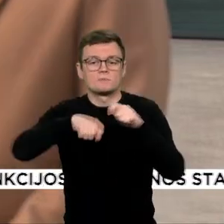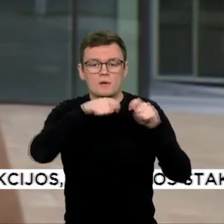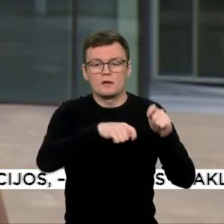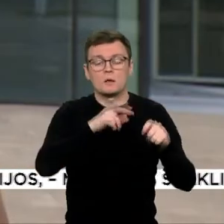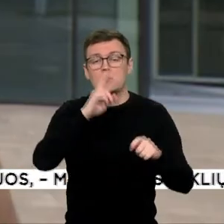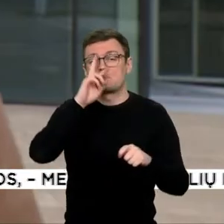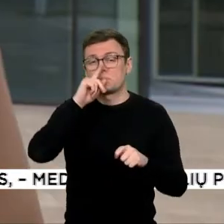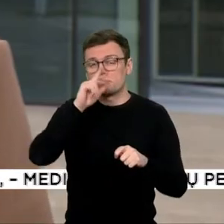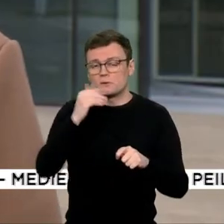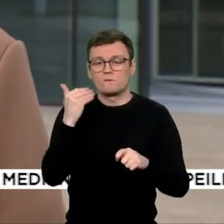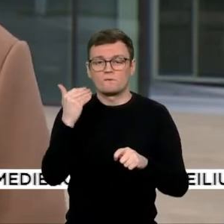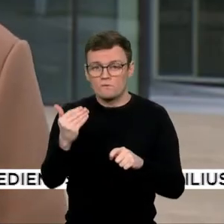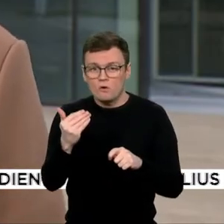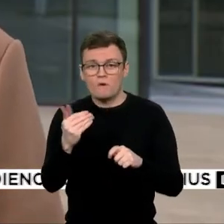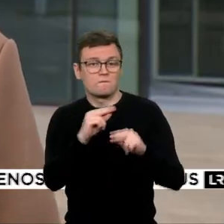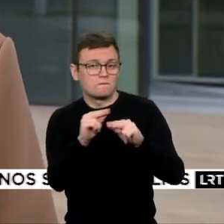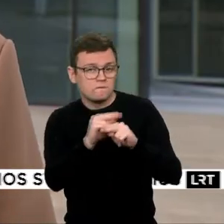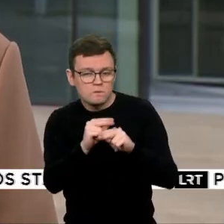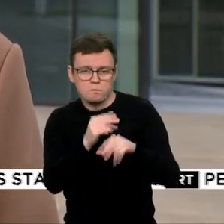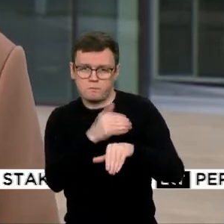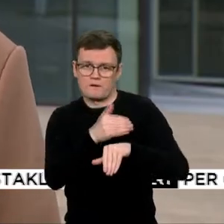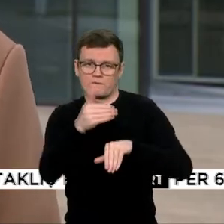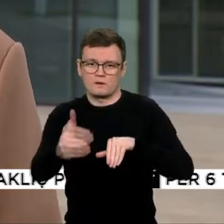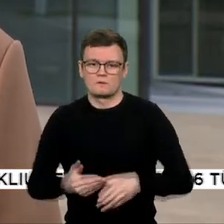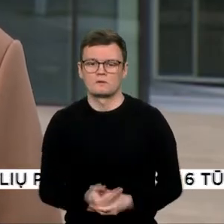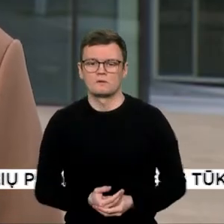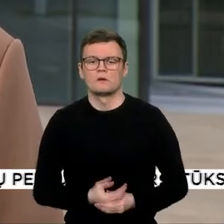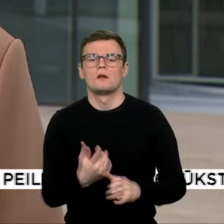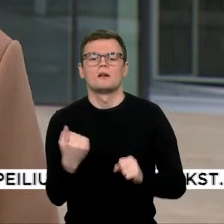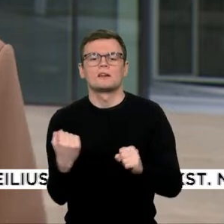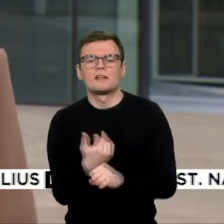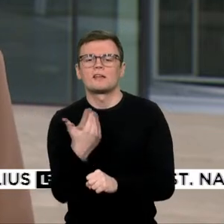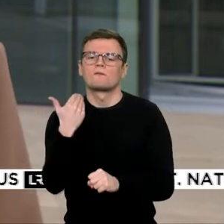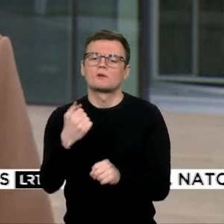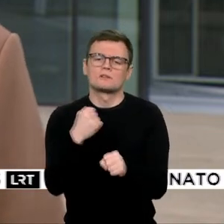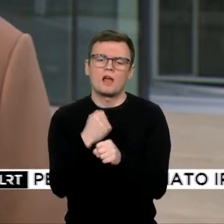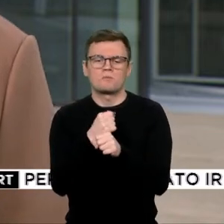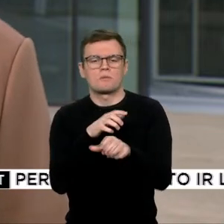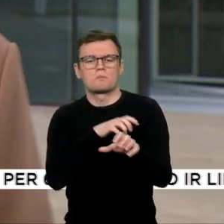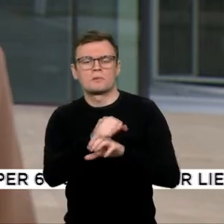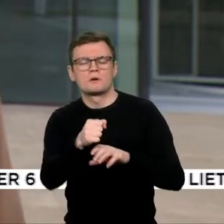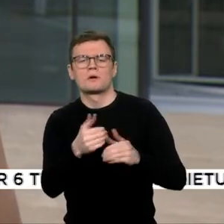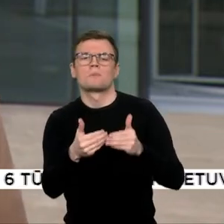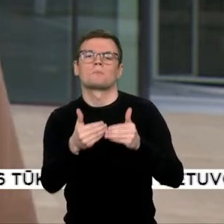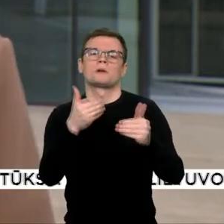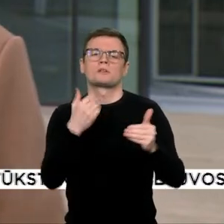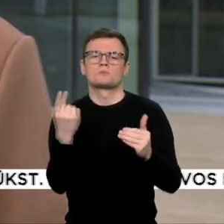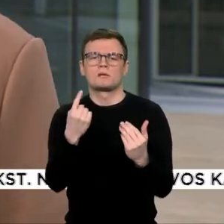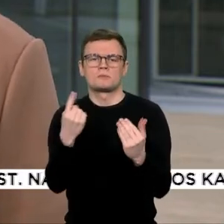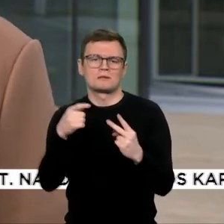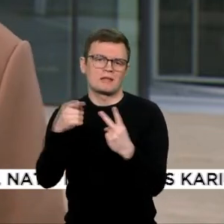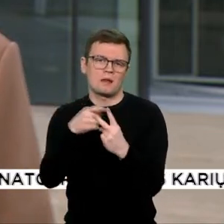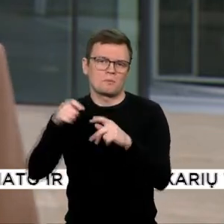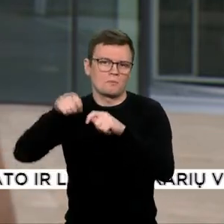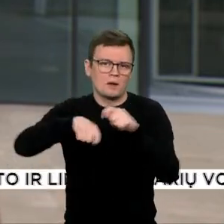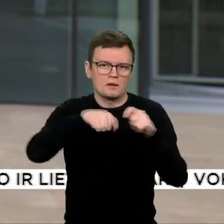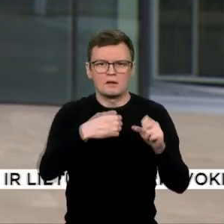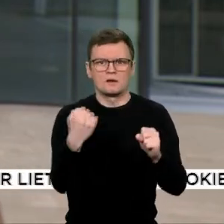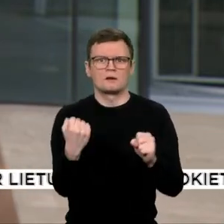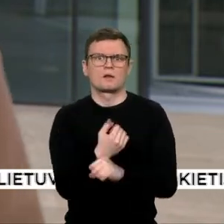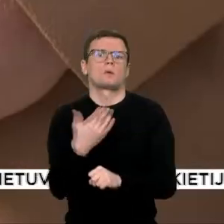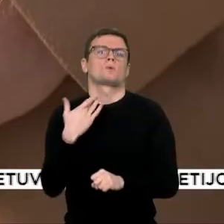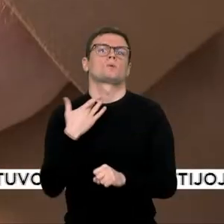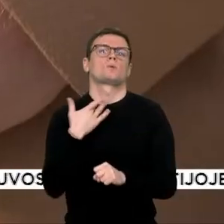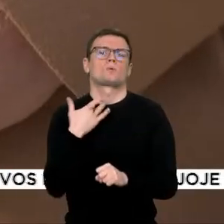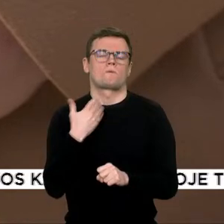per vėlai. Visi šitie darbai turėjo būtų padaryti iki pirmą tarpinio patikrinimo ir turim labai gerai štai reikalauti atsakomybės už tai, kad